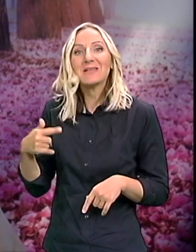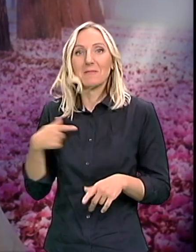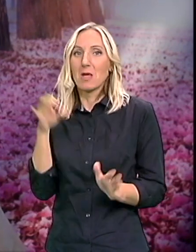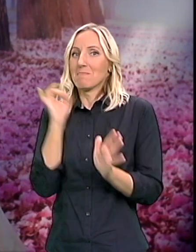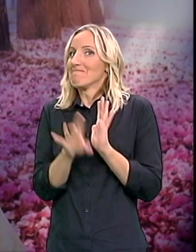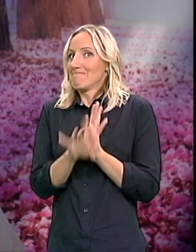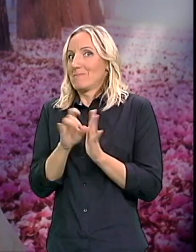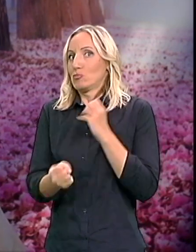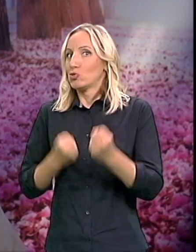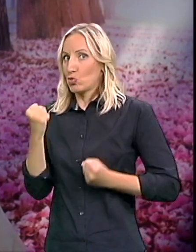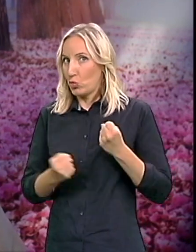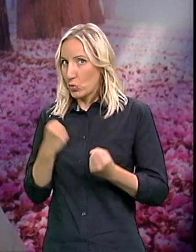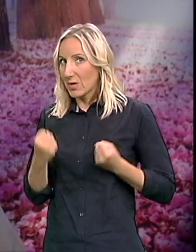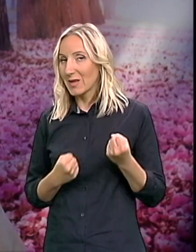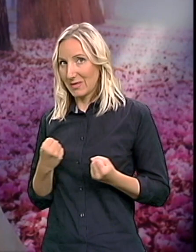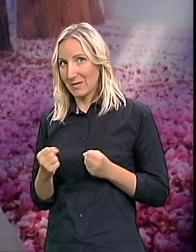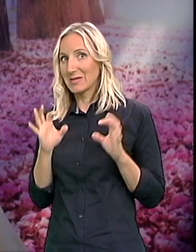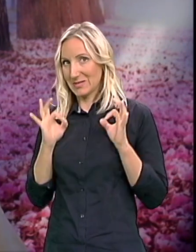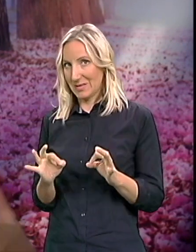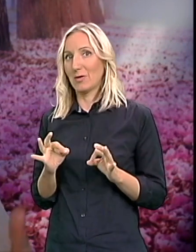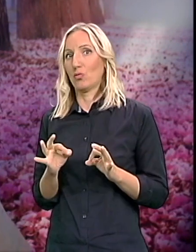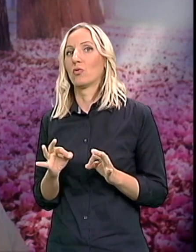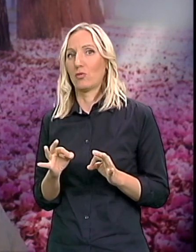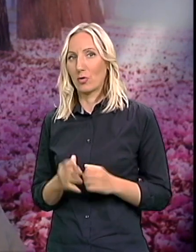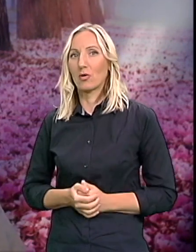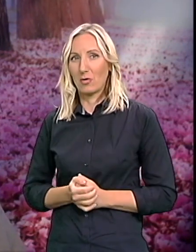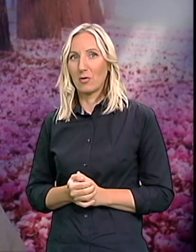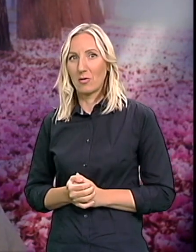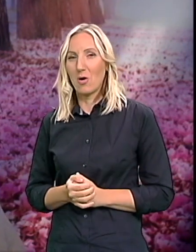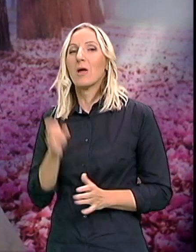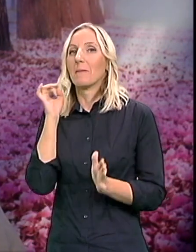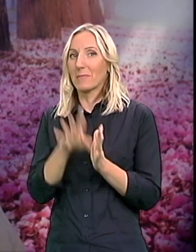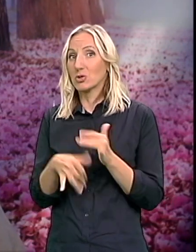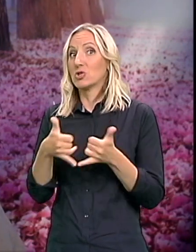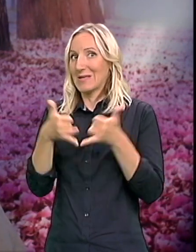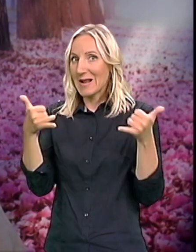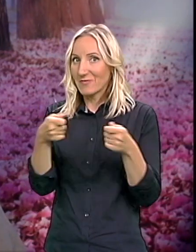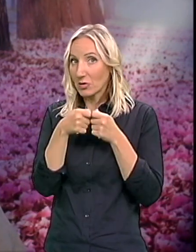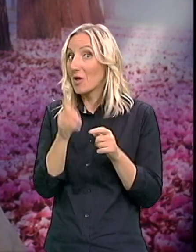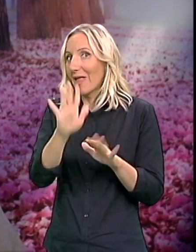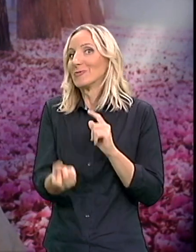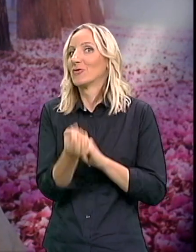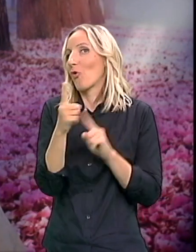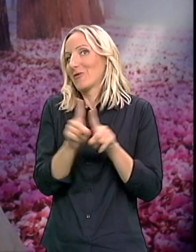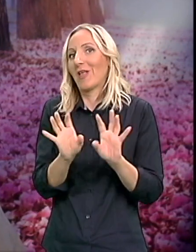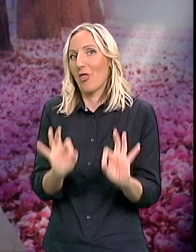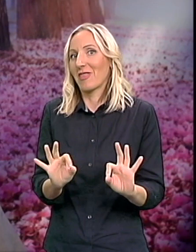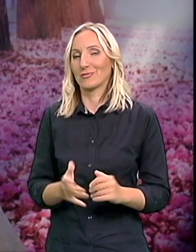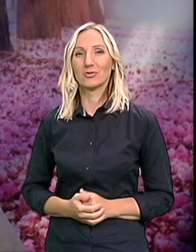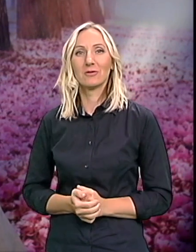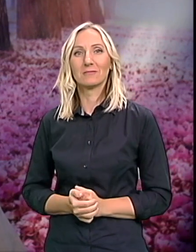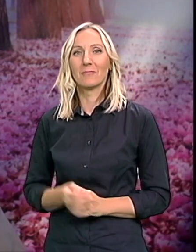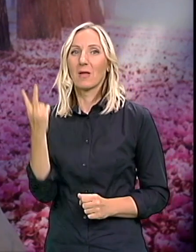I našeg ličnog motiva Sigurno mnogo više i brže razviti I tako su i desilo Naravno ja sam kao i